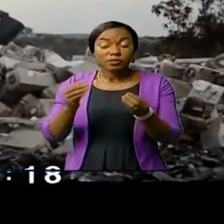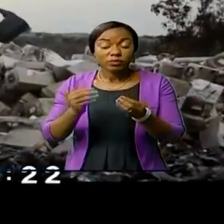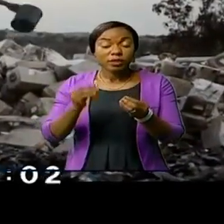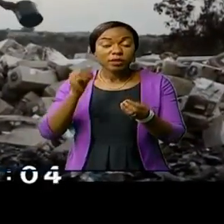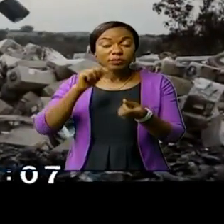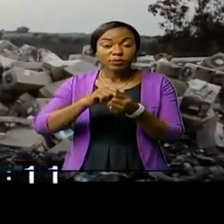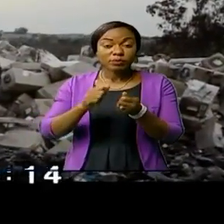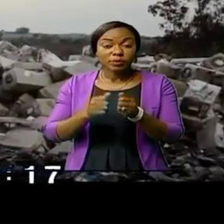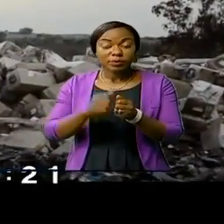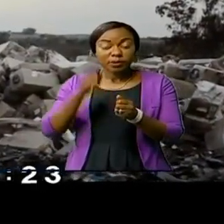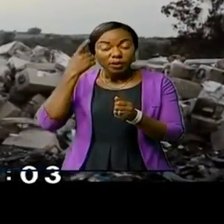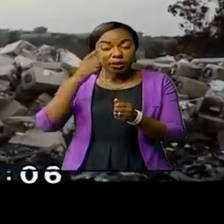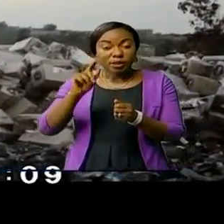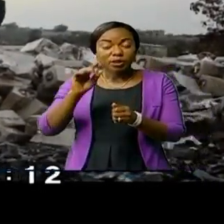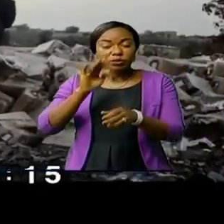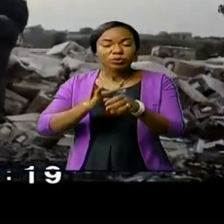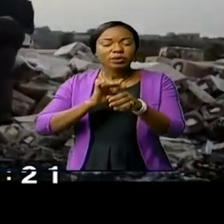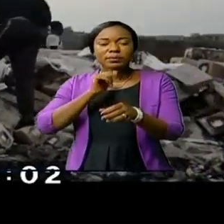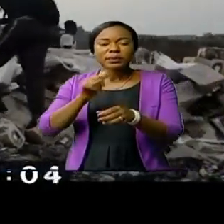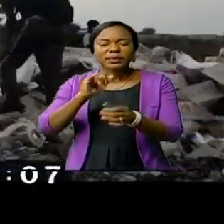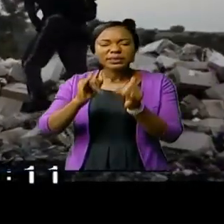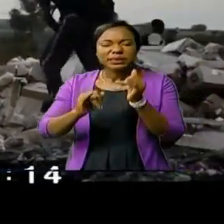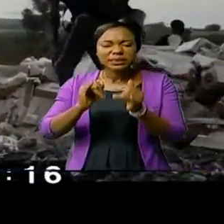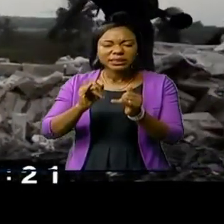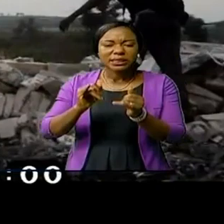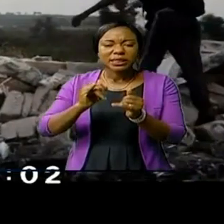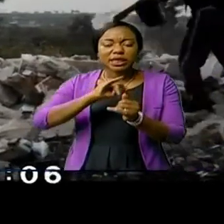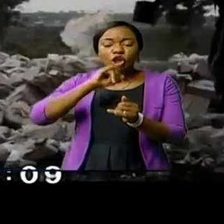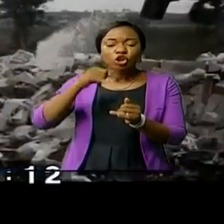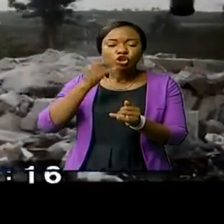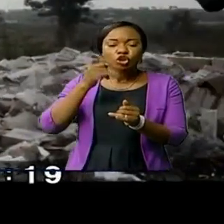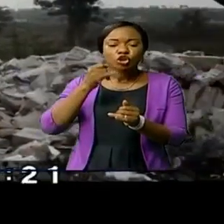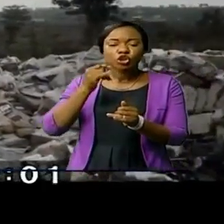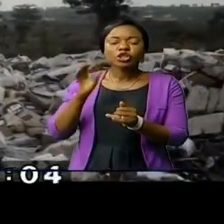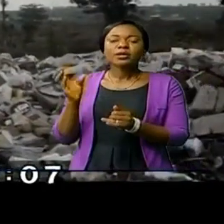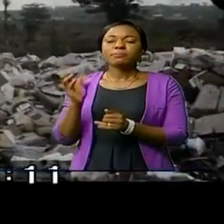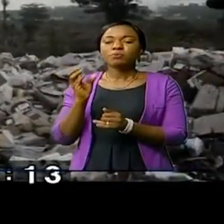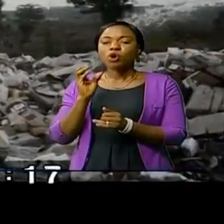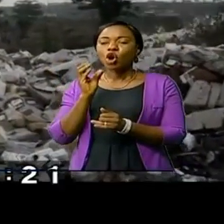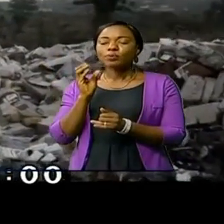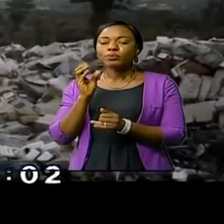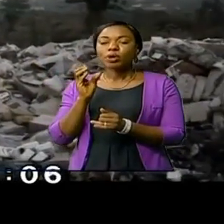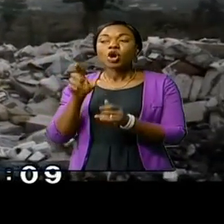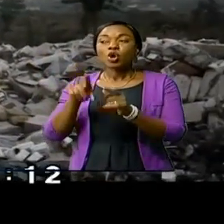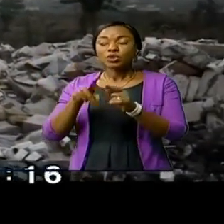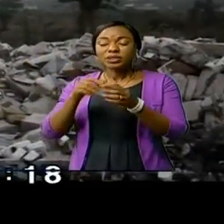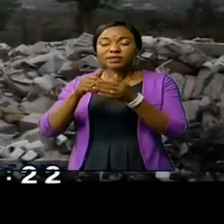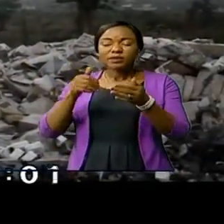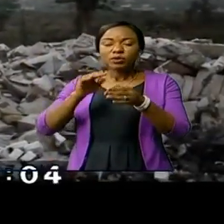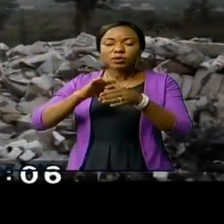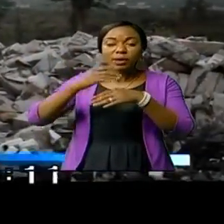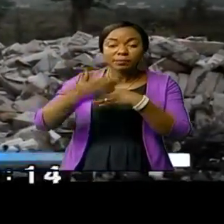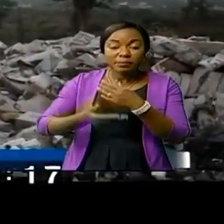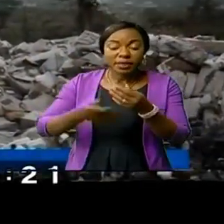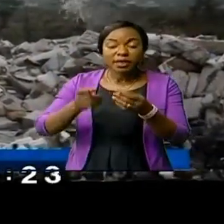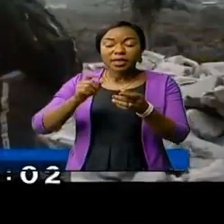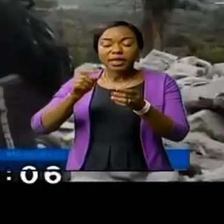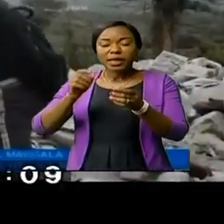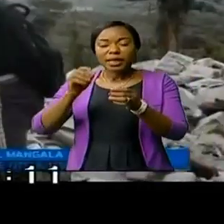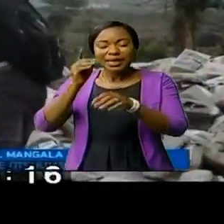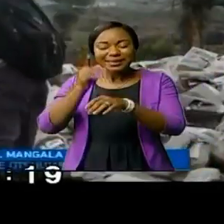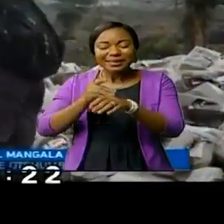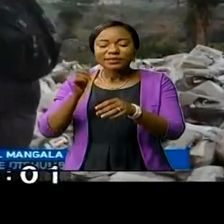nullement impactée sur les produits serès jus de pommes réceptionnés avant et après la date fatidique.